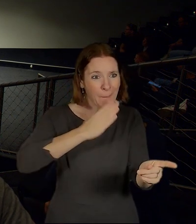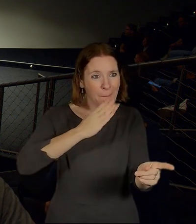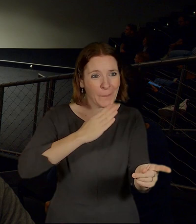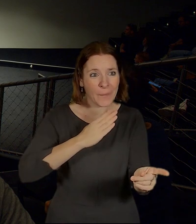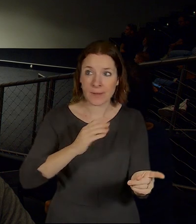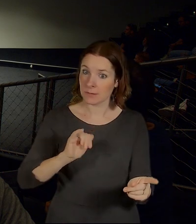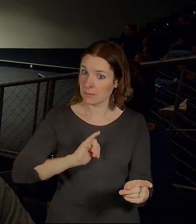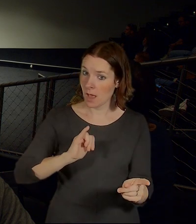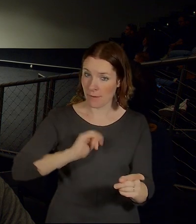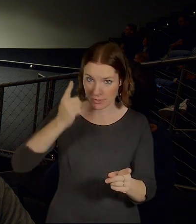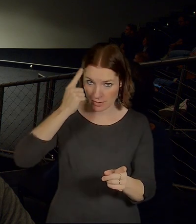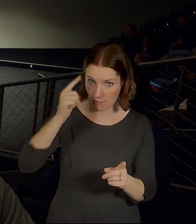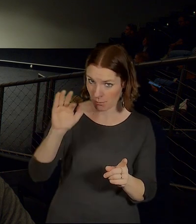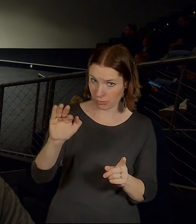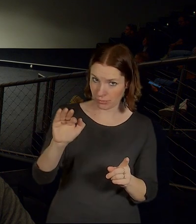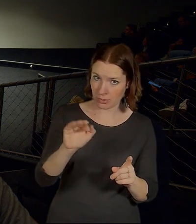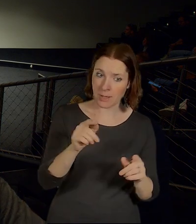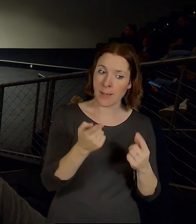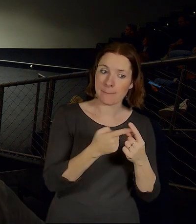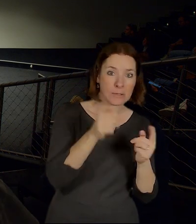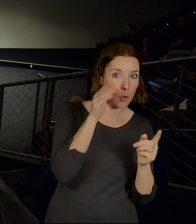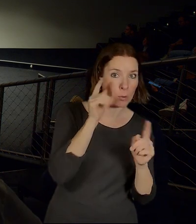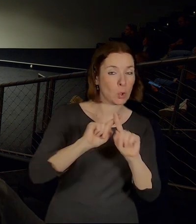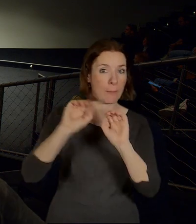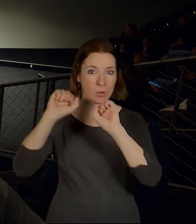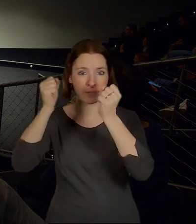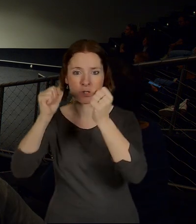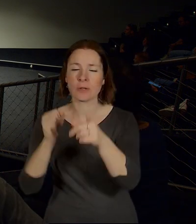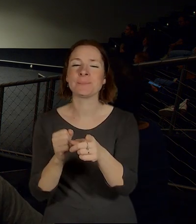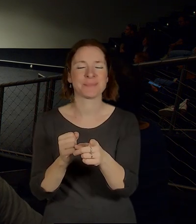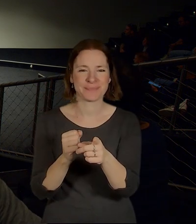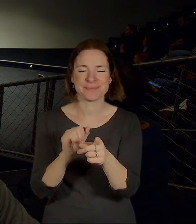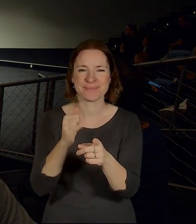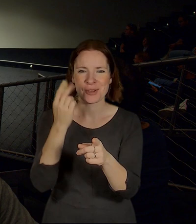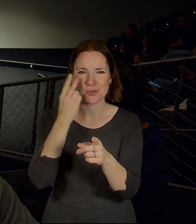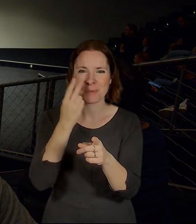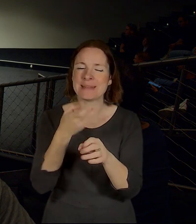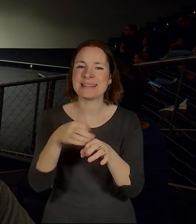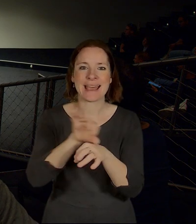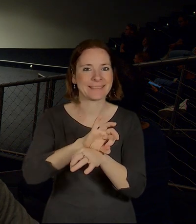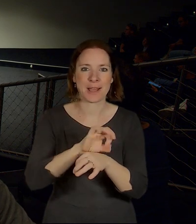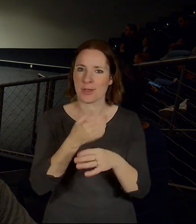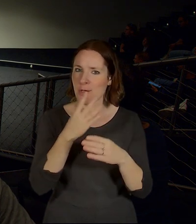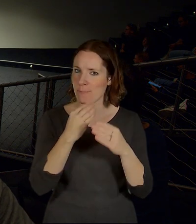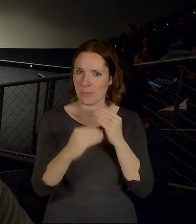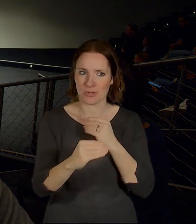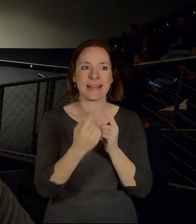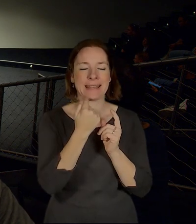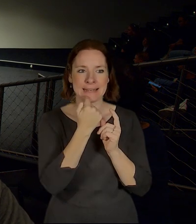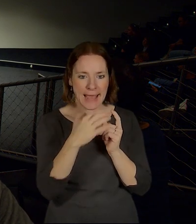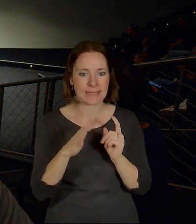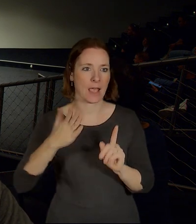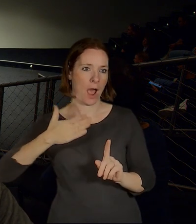zajímavé propojení v této lokalitě? Tak já nebudu říkat žádné detaily v tuto chvíli, ale máme v koaličním programu to, že bude prověřena